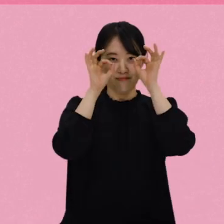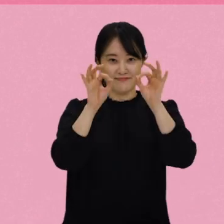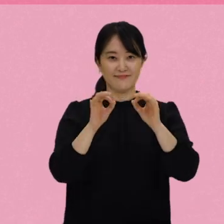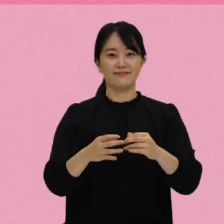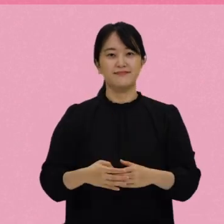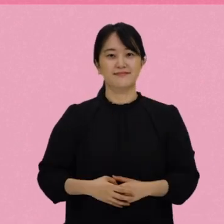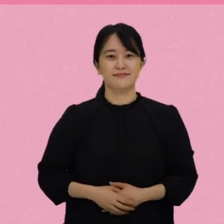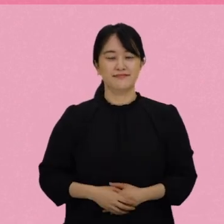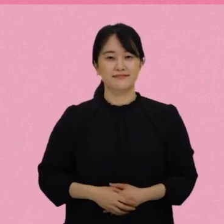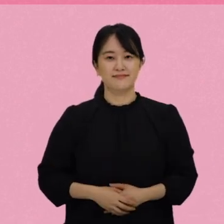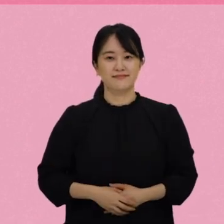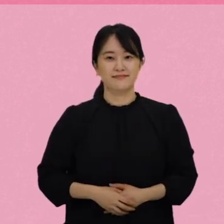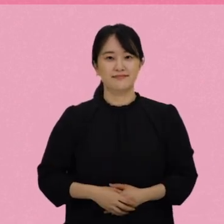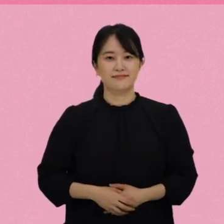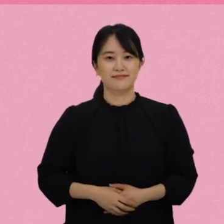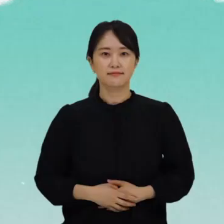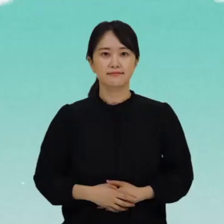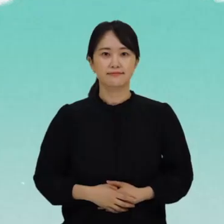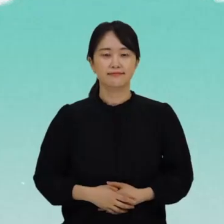살펴보도록 해요.